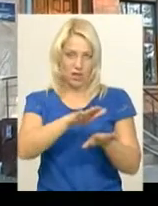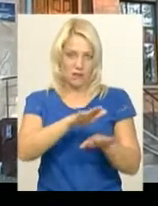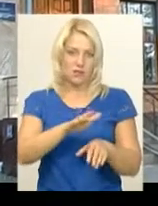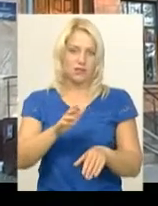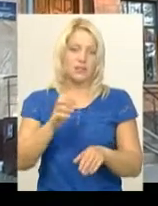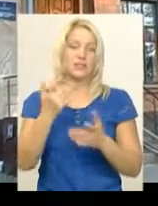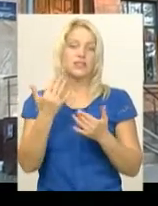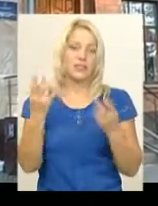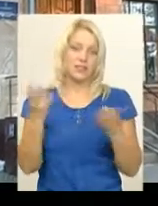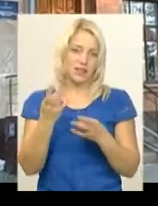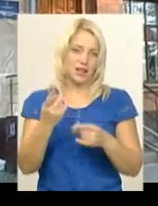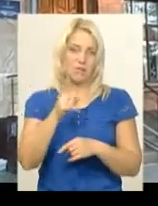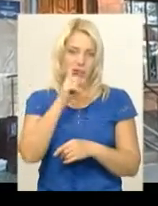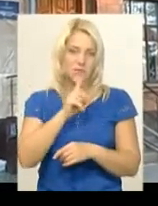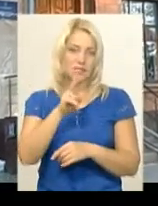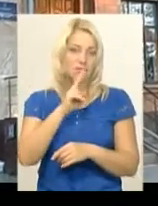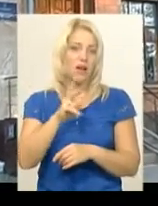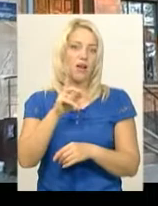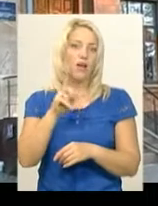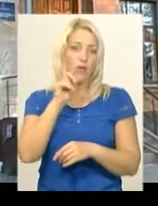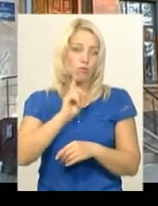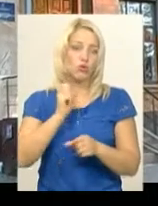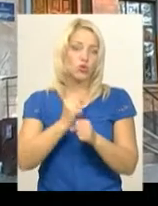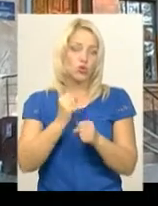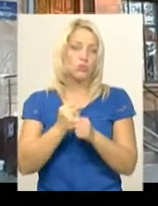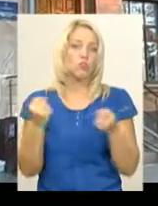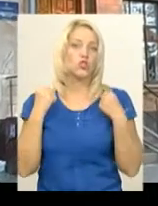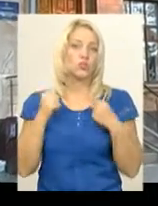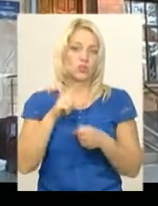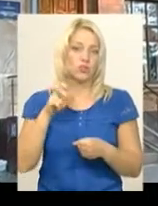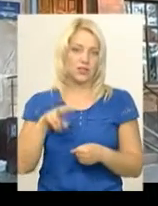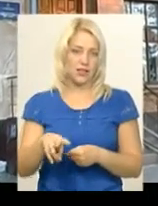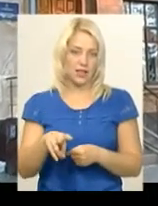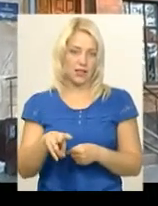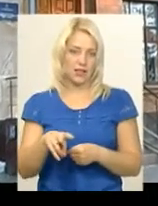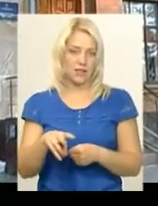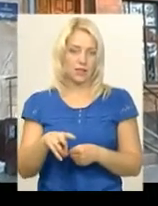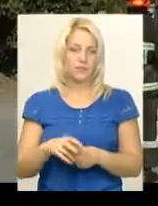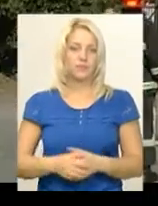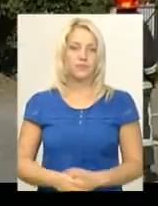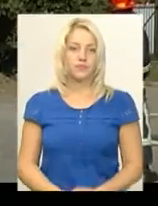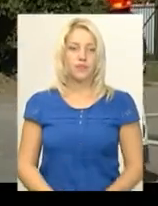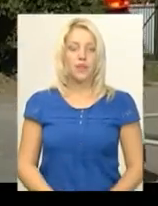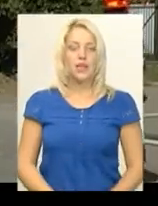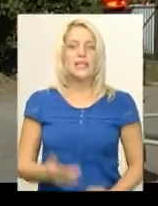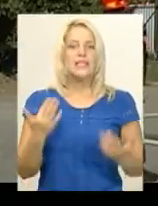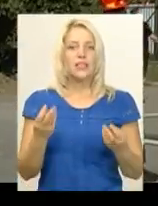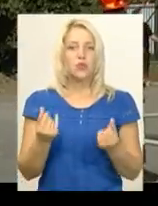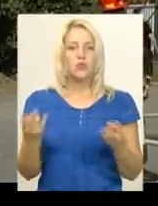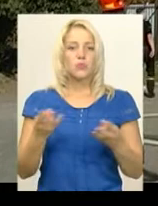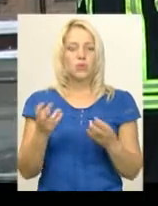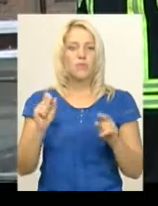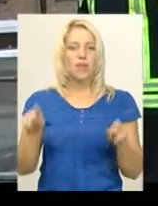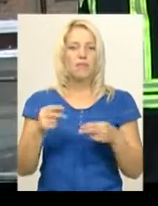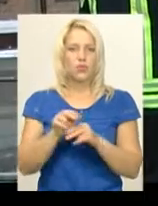місяць-два, поки ми зробимо спортзал і усувати недоліки. Скільки коштів потрібно на